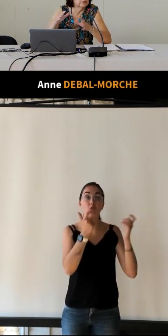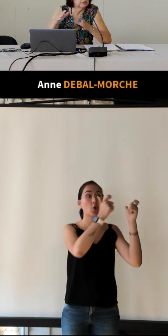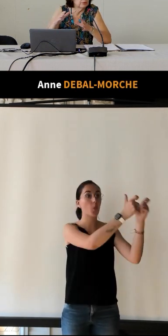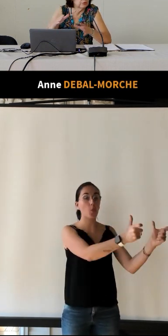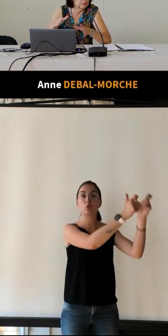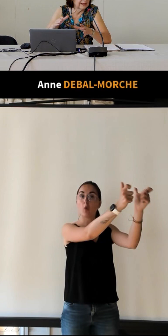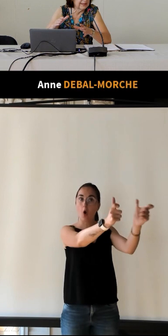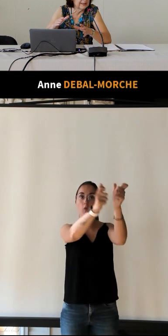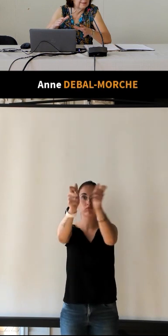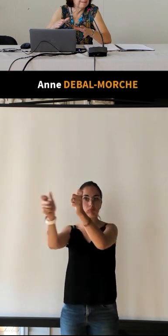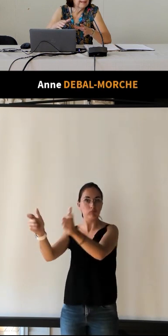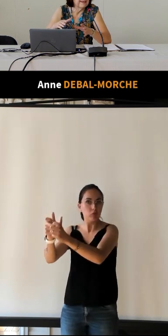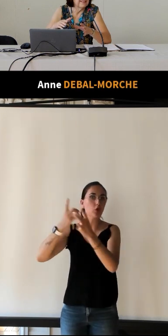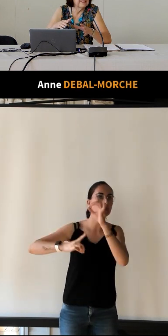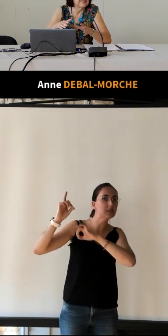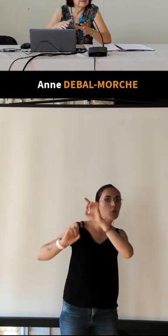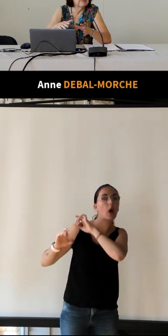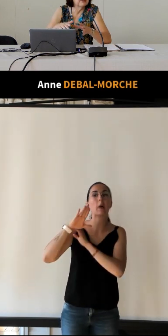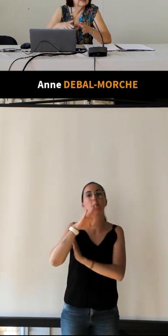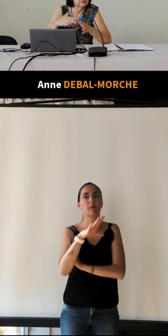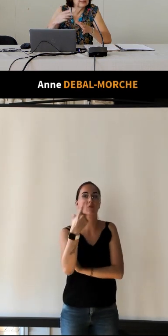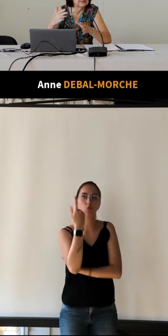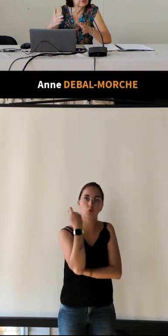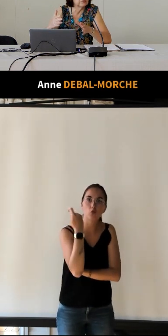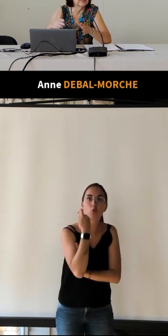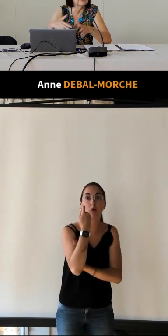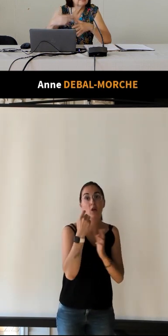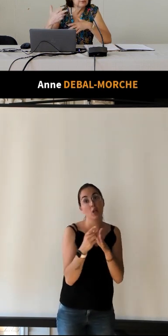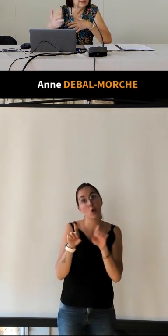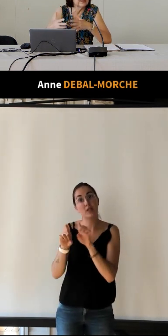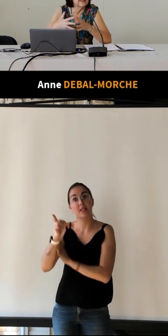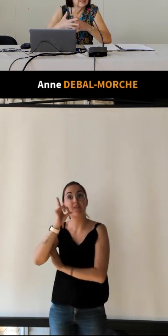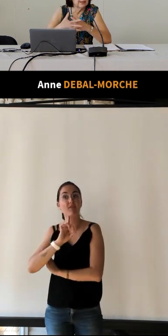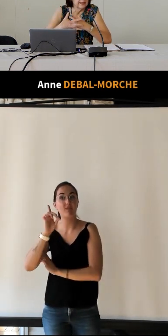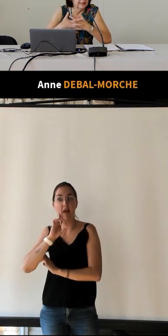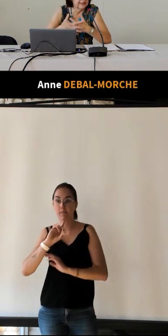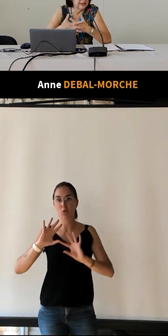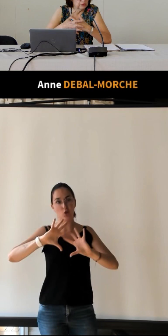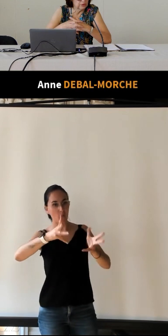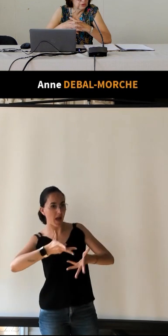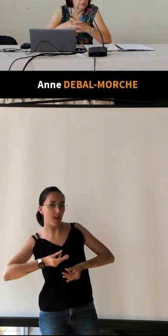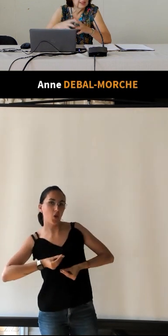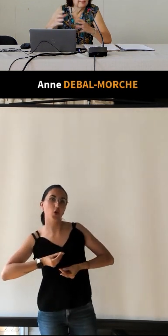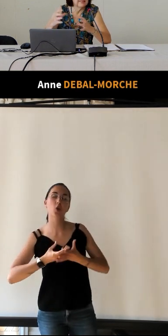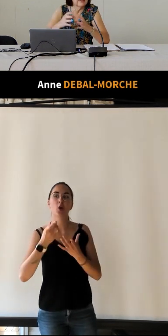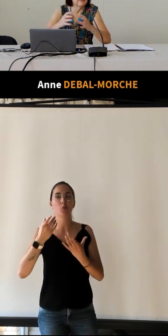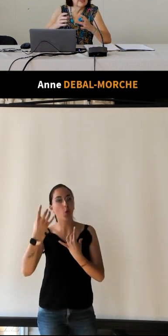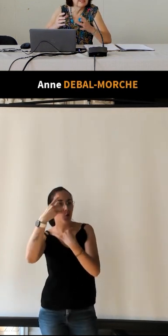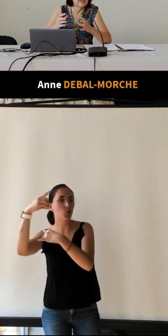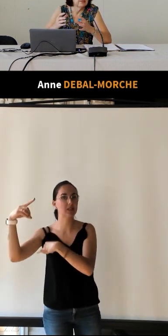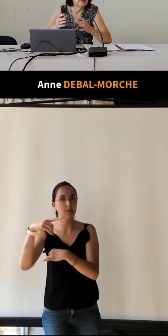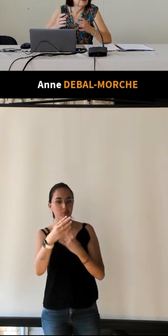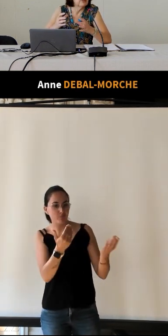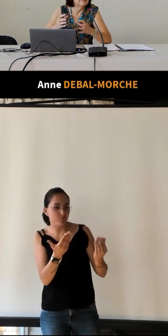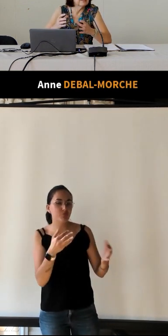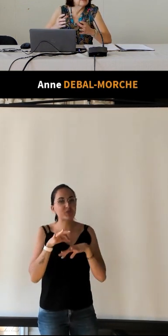de Touraine et également des hôtesses de Touraine pour les excursions mais si vous voulez